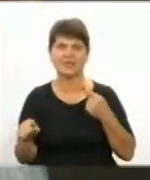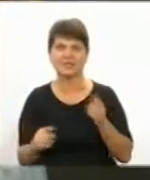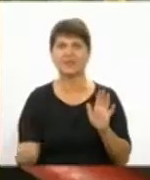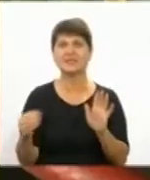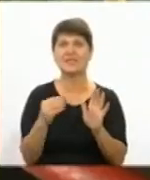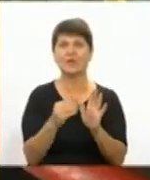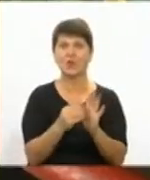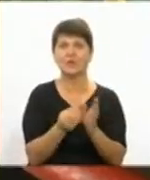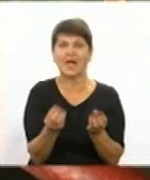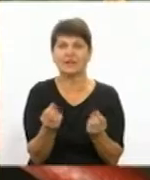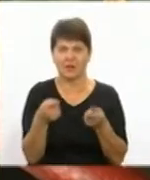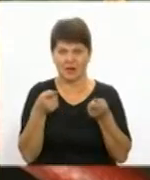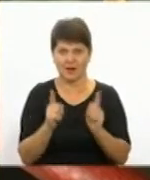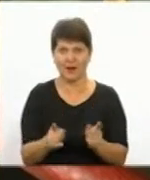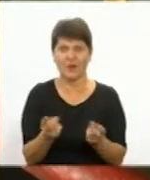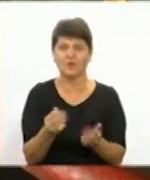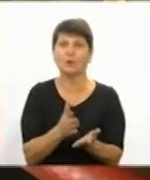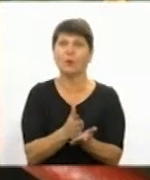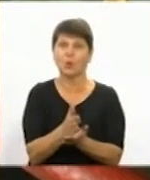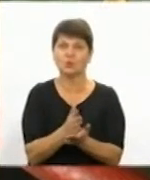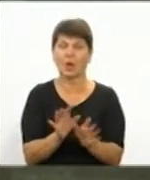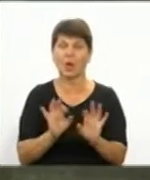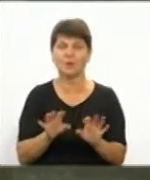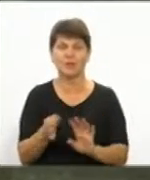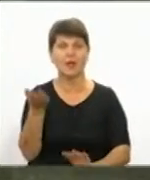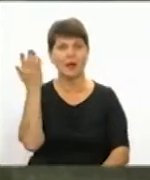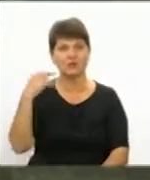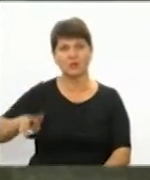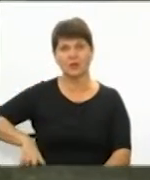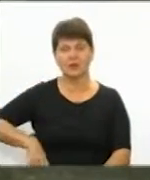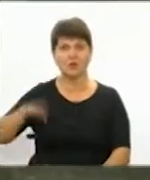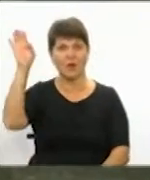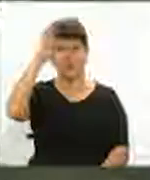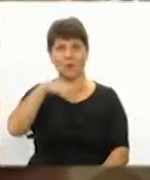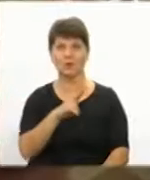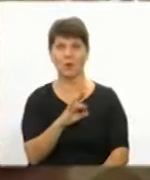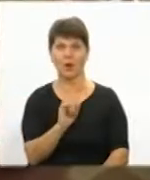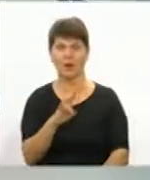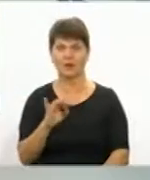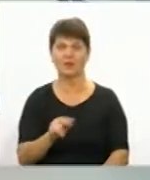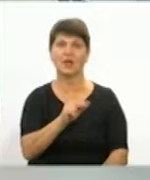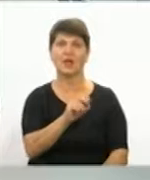тарифі і реварній вартості послуги, розповів раніше директор водоканалу Олександр Чернятинський.